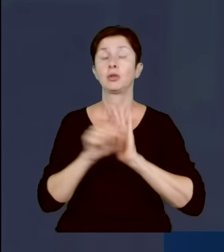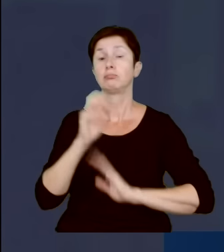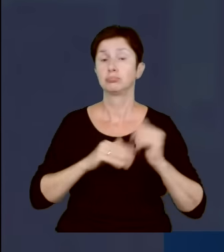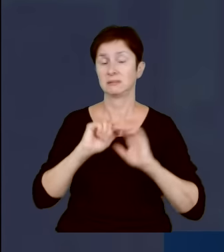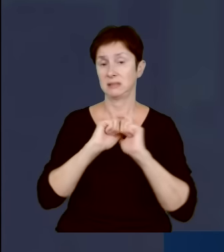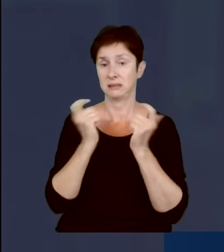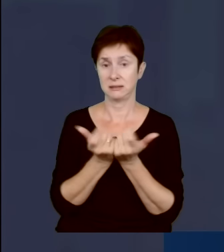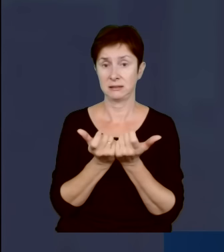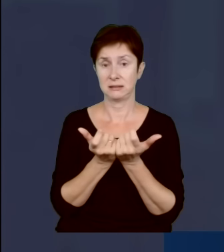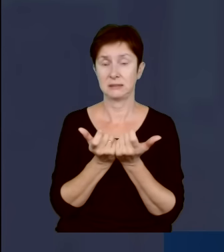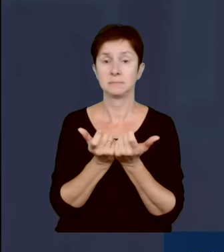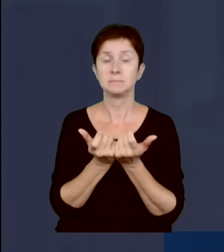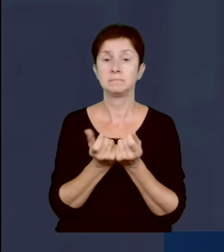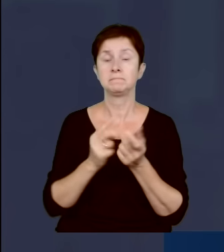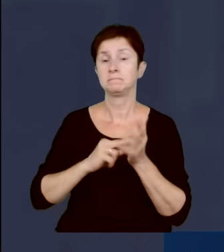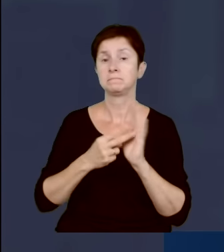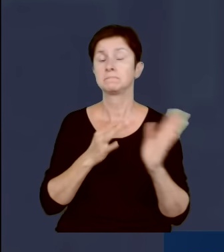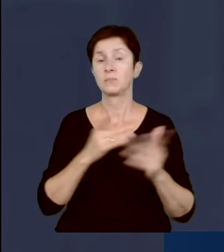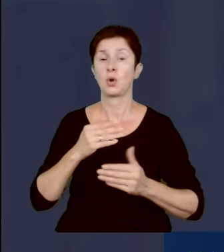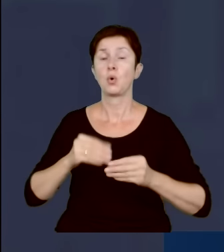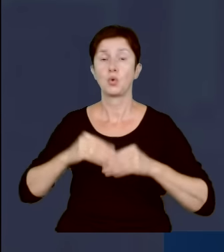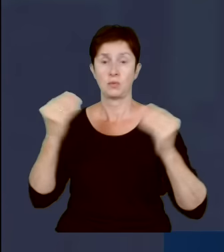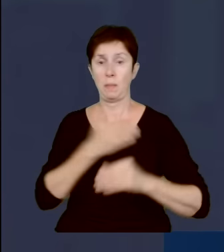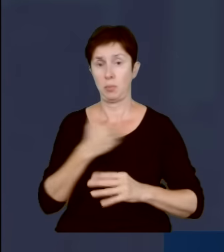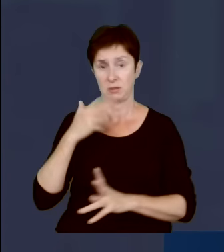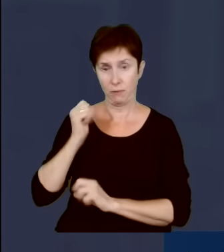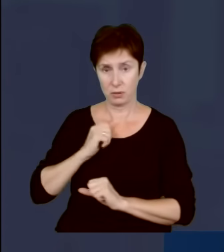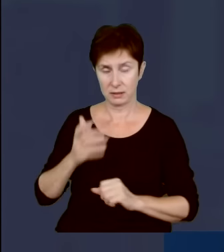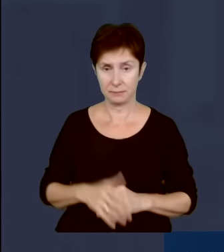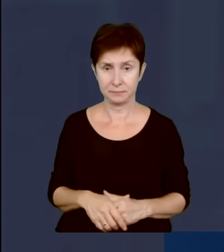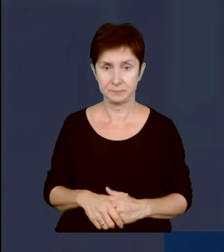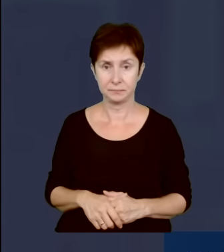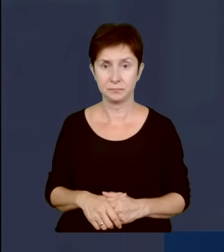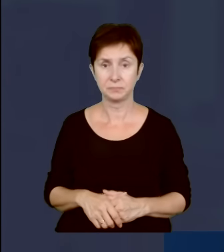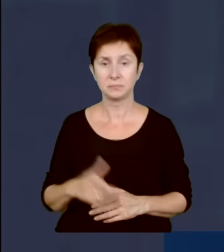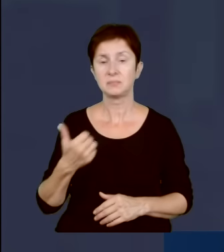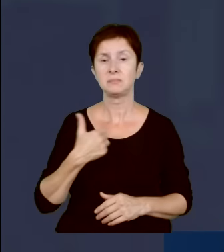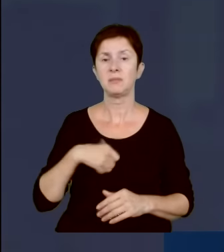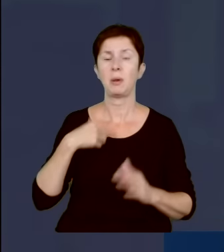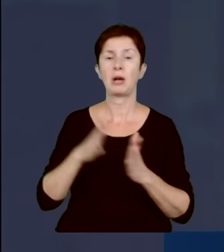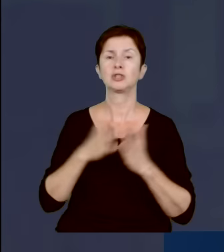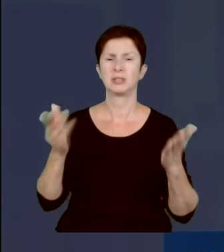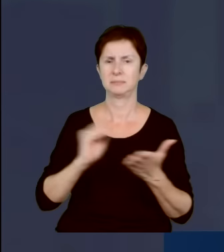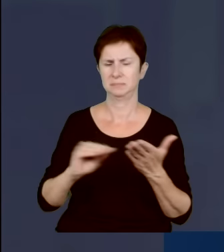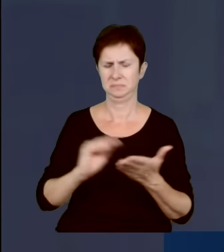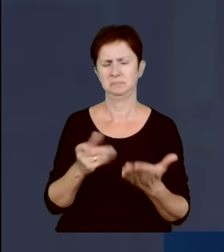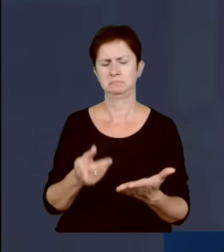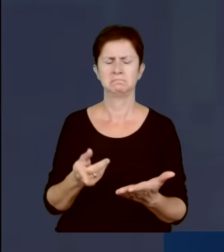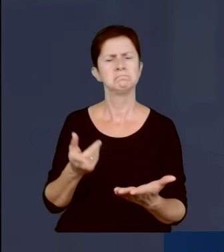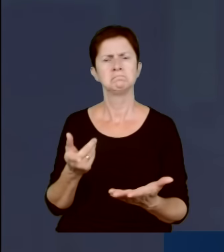konstrukcję rozwoju polskich sił zbrojnych. A więc w tej Białej Księdze kwestionowano zasadność tego